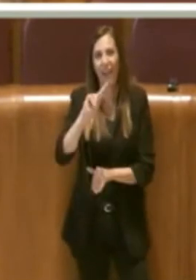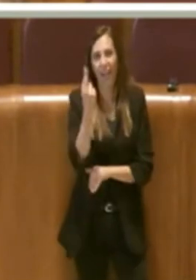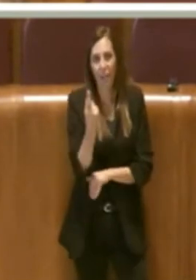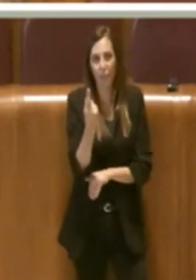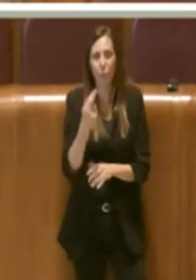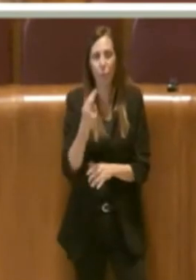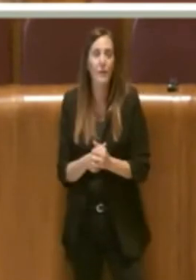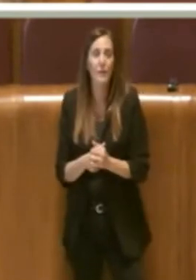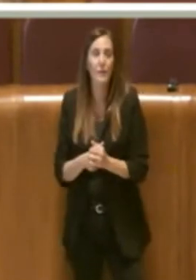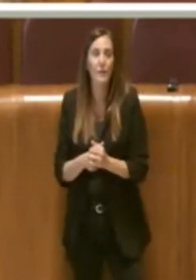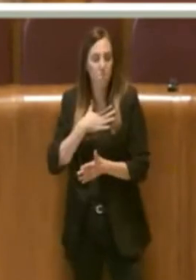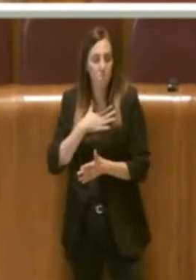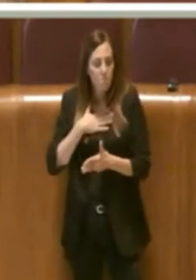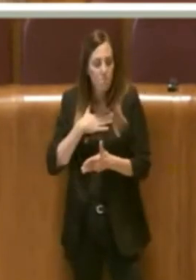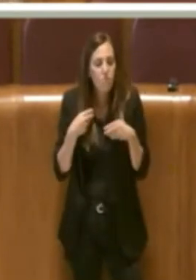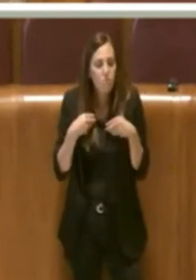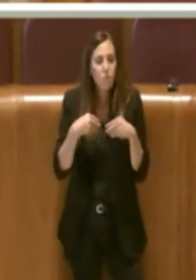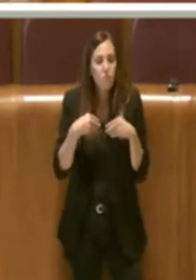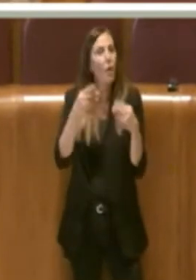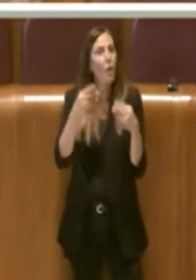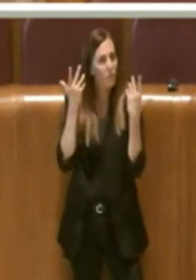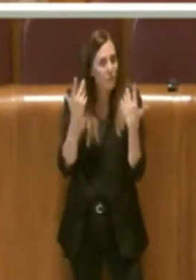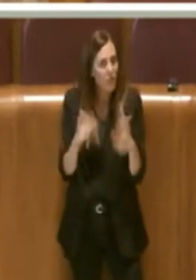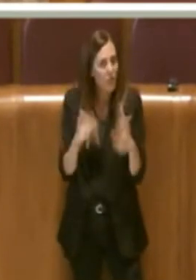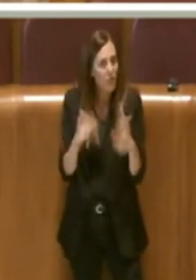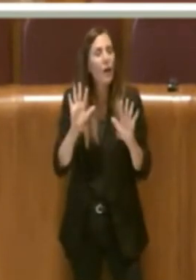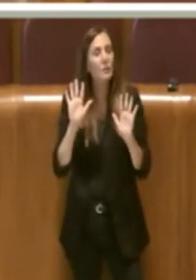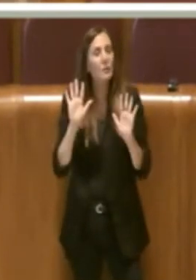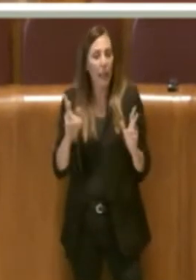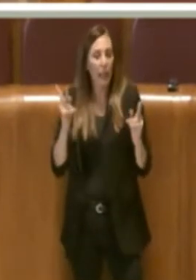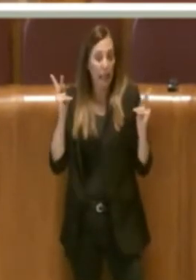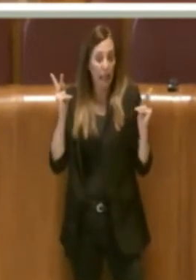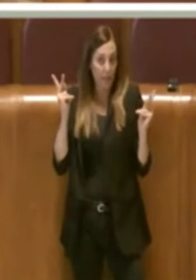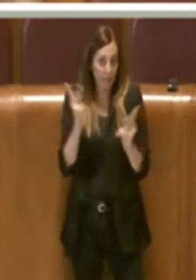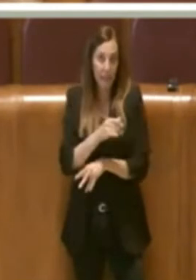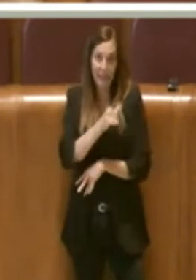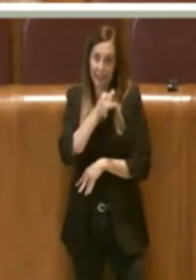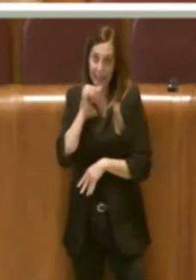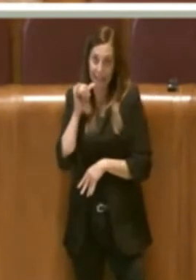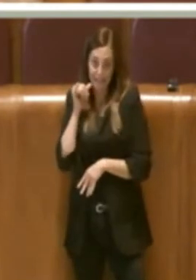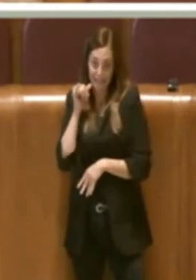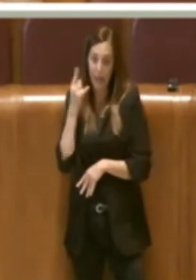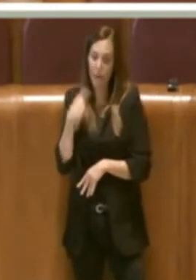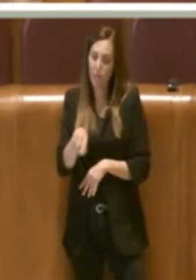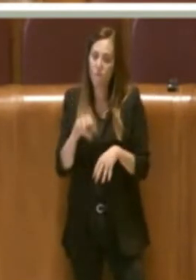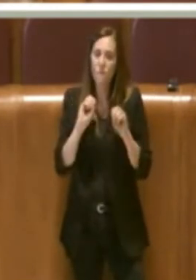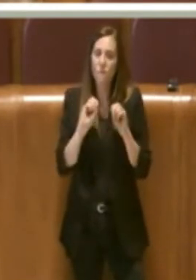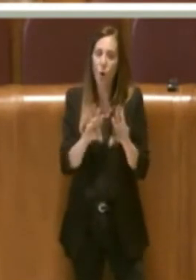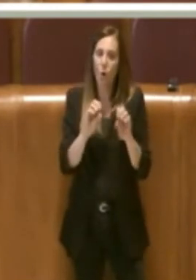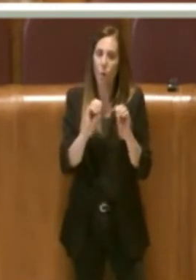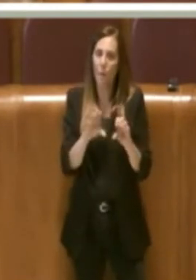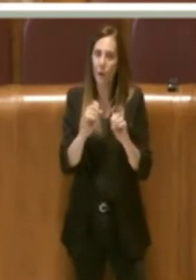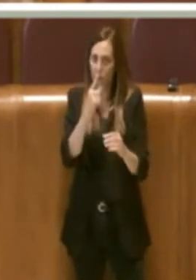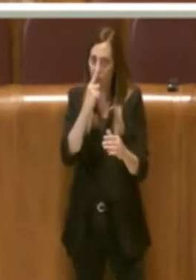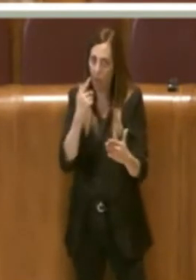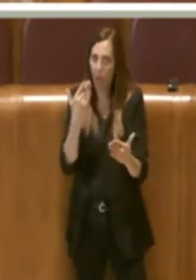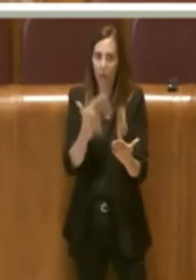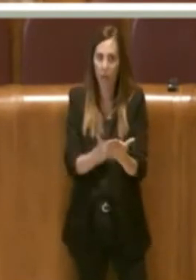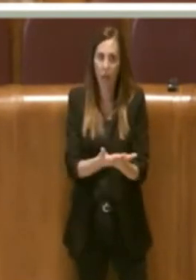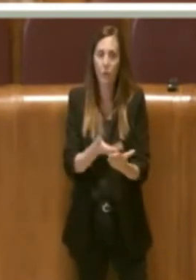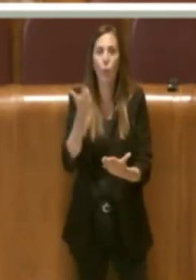io ho partecipato ma è vero che ci vuole una sorta di formazione perché in questo caso